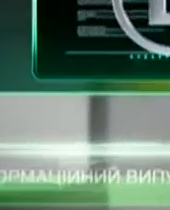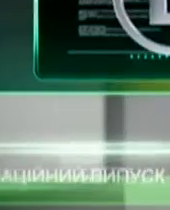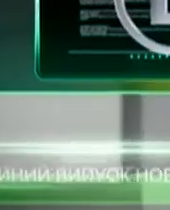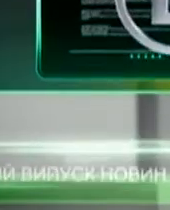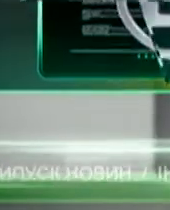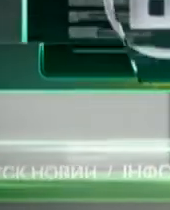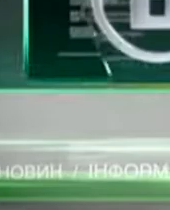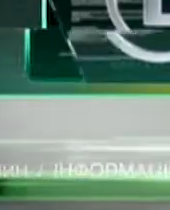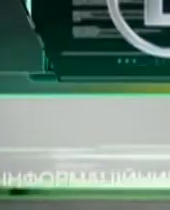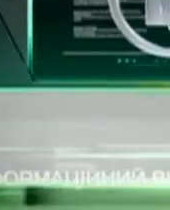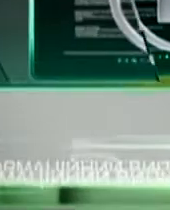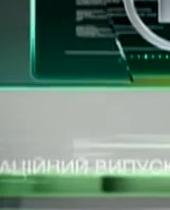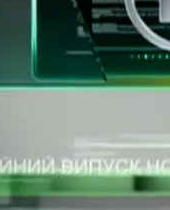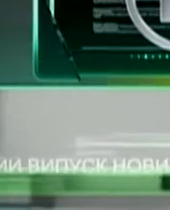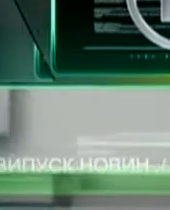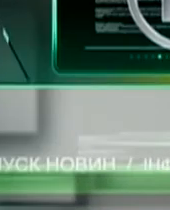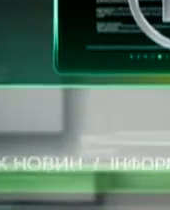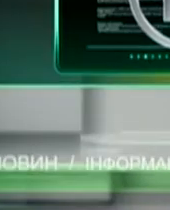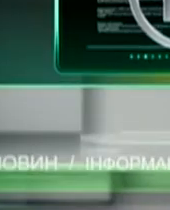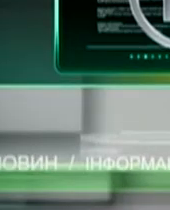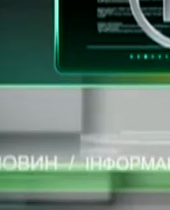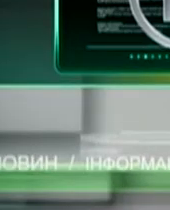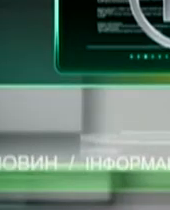перегляд!